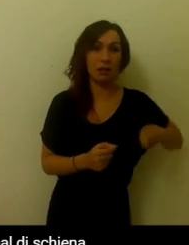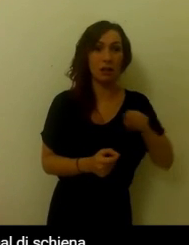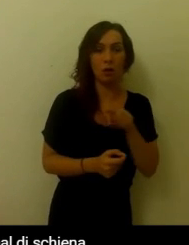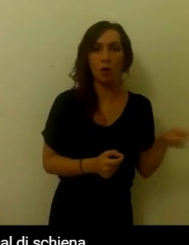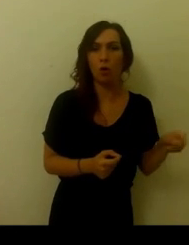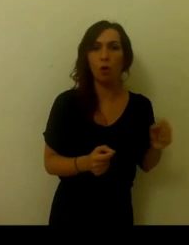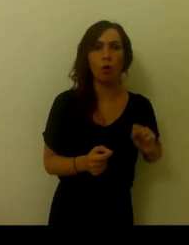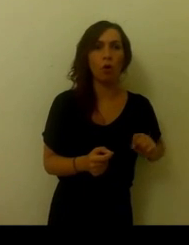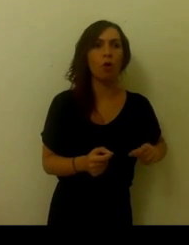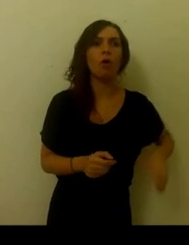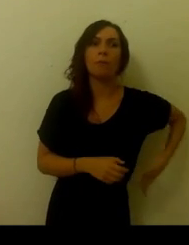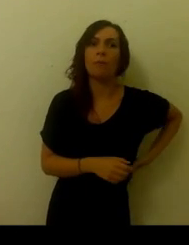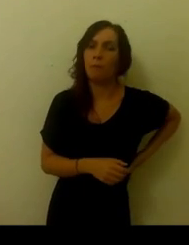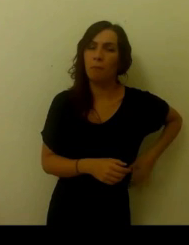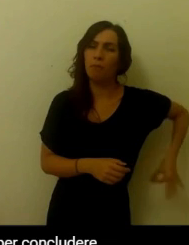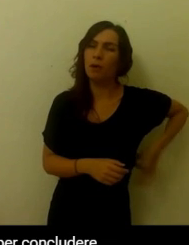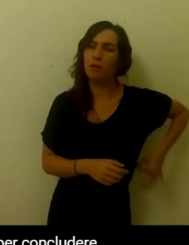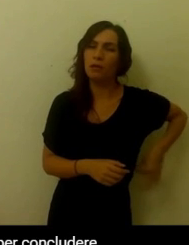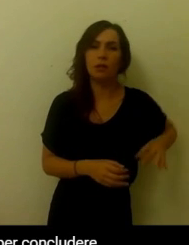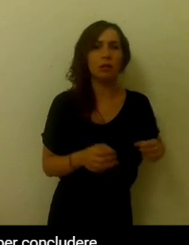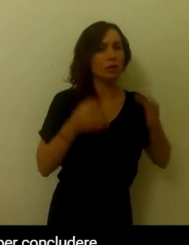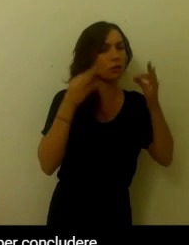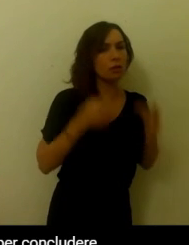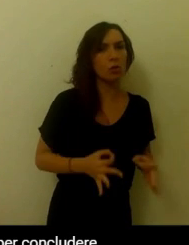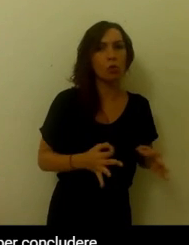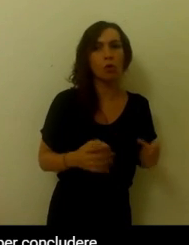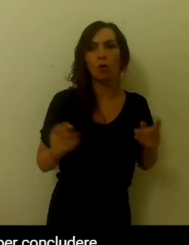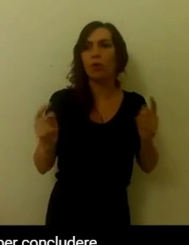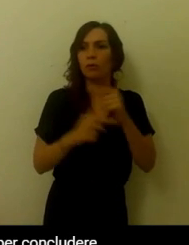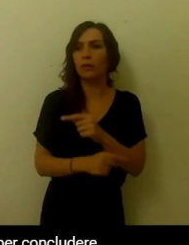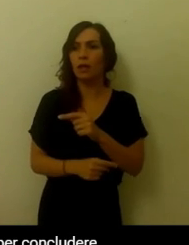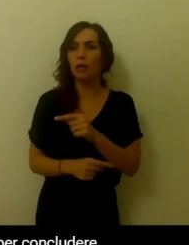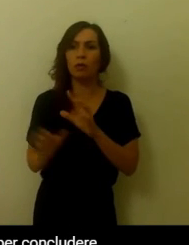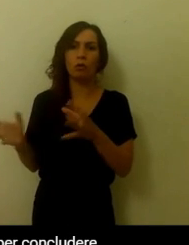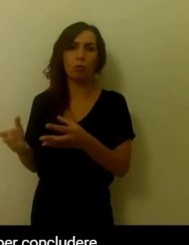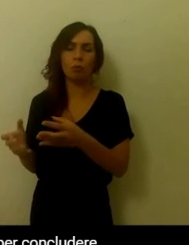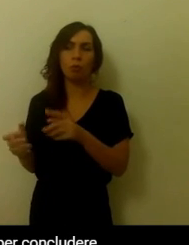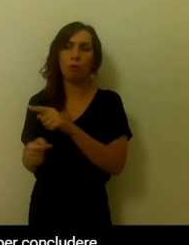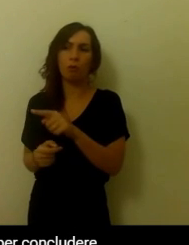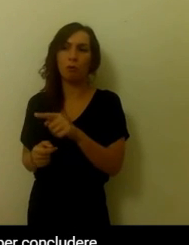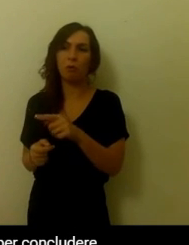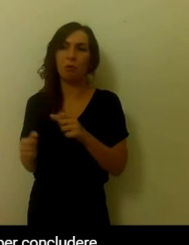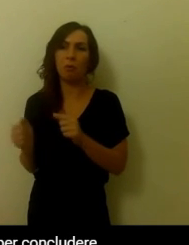mal di schiena rispetto a chi invece si muove in maniera normale, senza particolare timore.